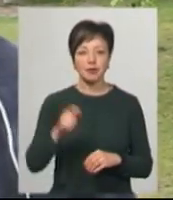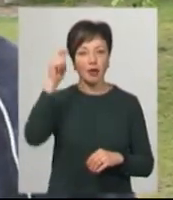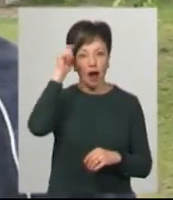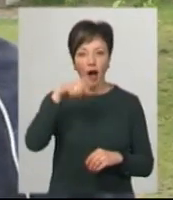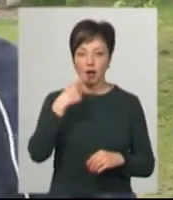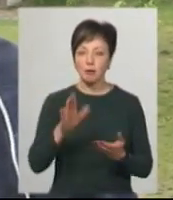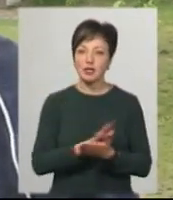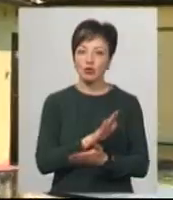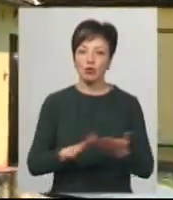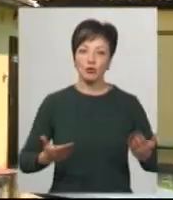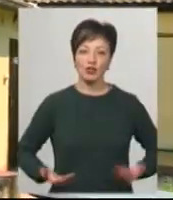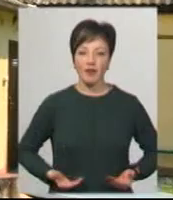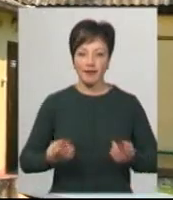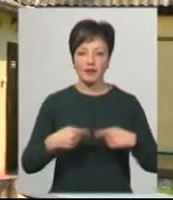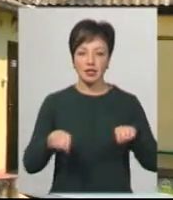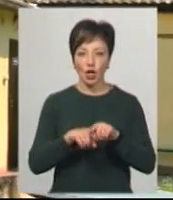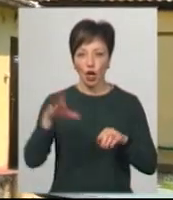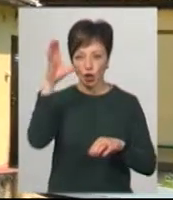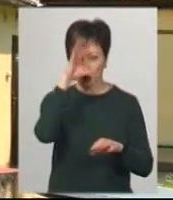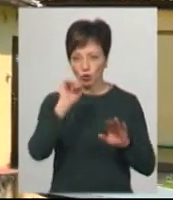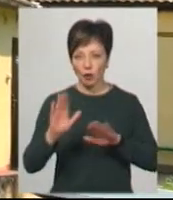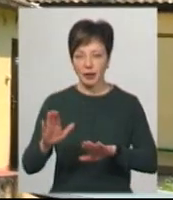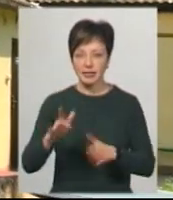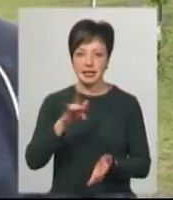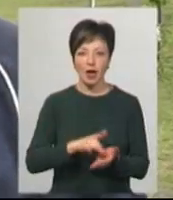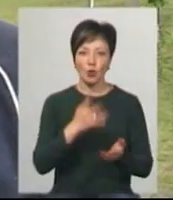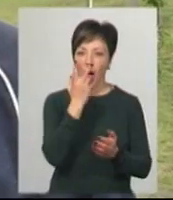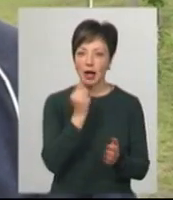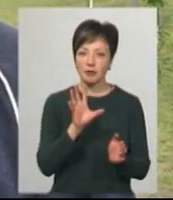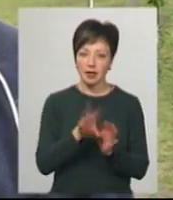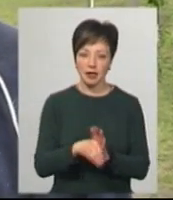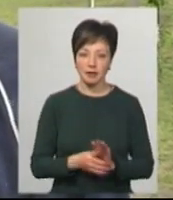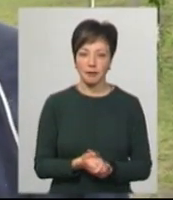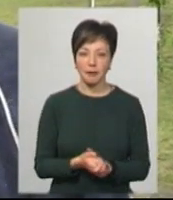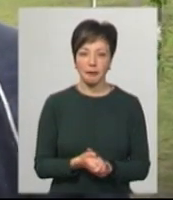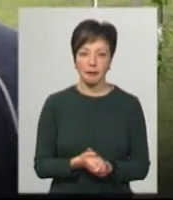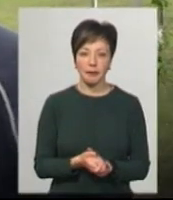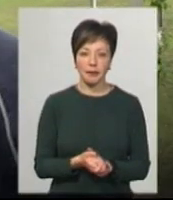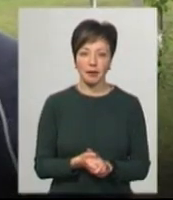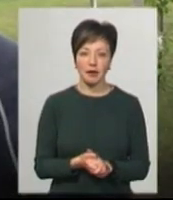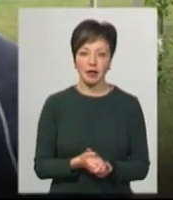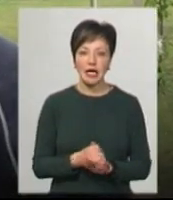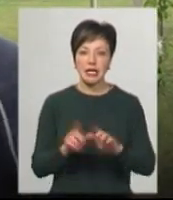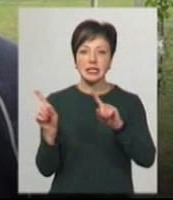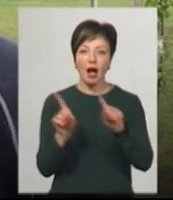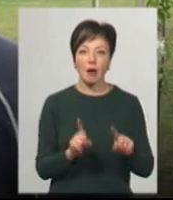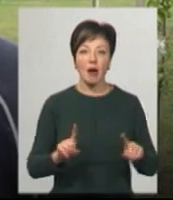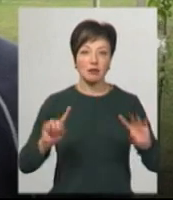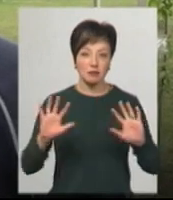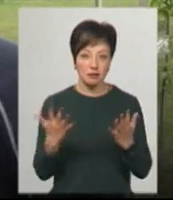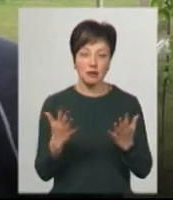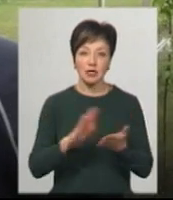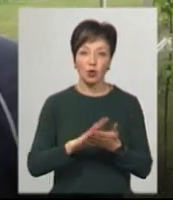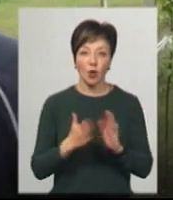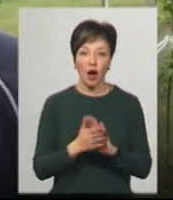каже, безкоштовно проживає у відділенні нічного перебування центру адаптації. Саме в Закарпатті. Так стала ситуація, що